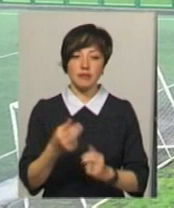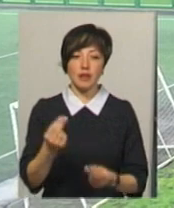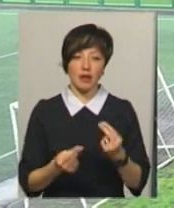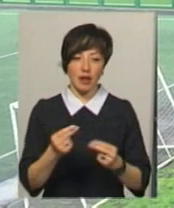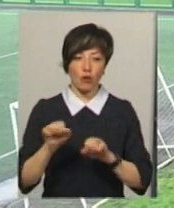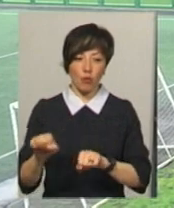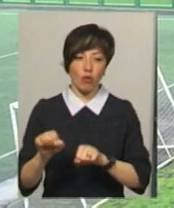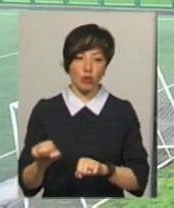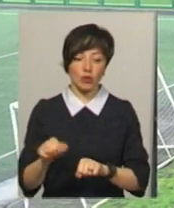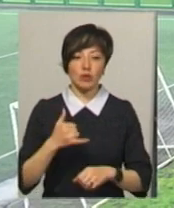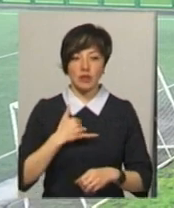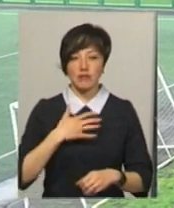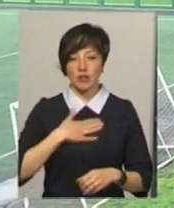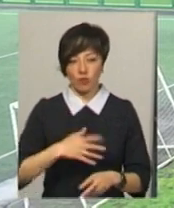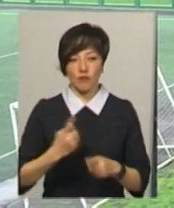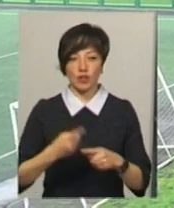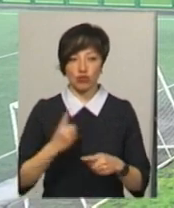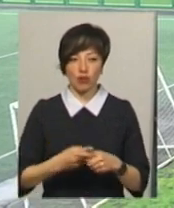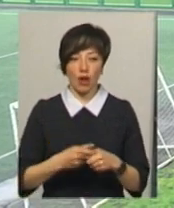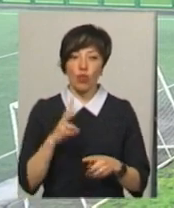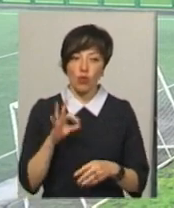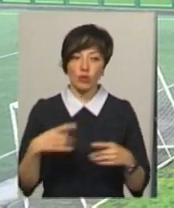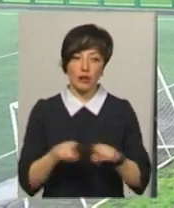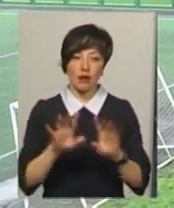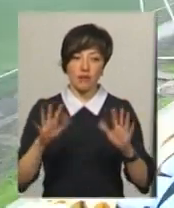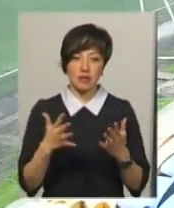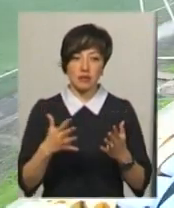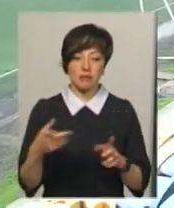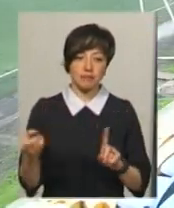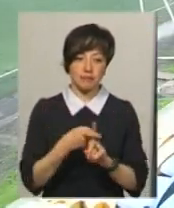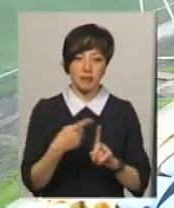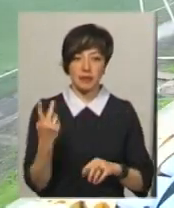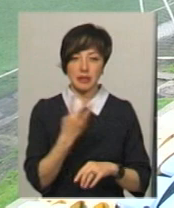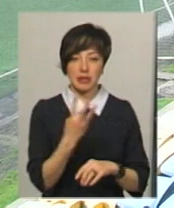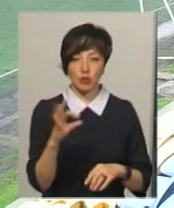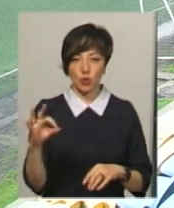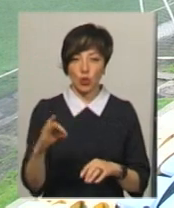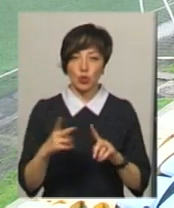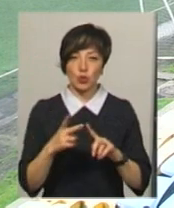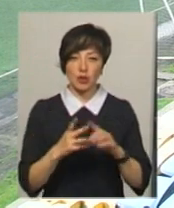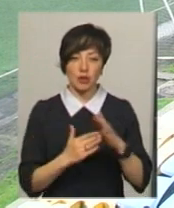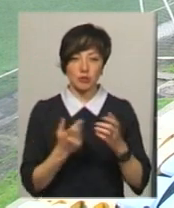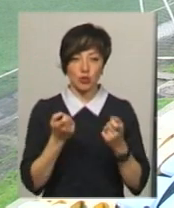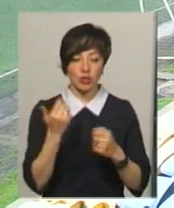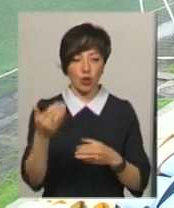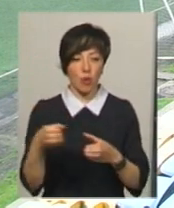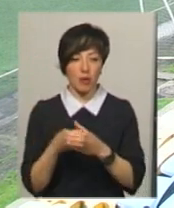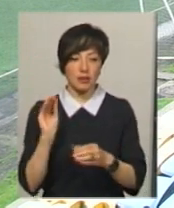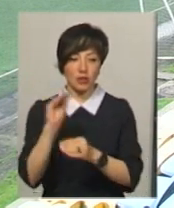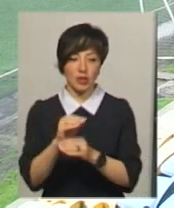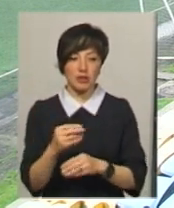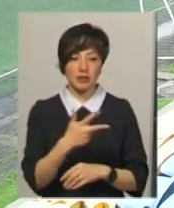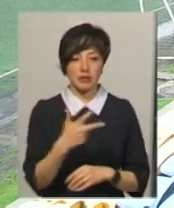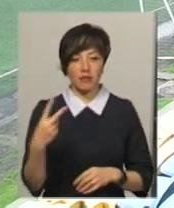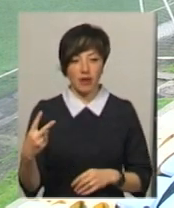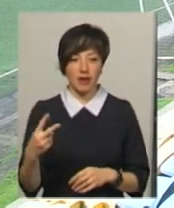борони. У нас влаштовувала нічья, але так вийшло, що ми забили. Перший тайм 3-0, в другому трошки їхня команда додала 3